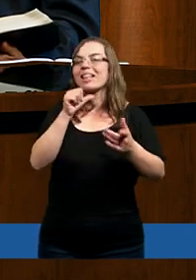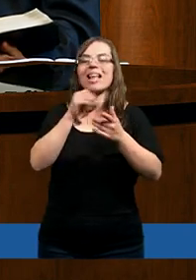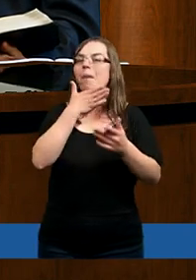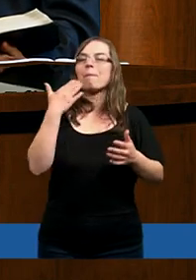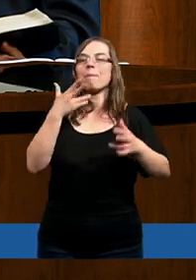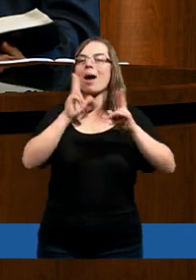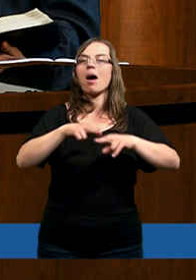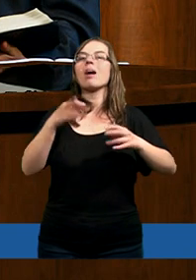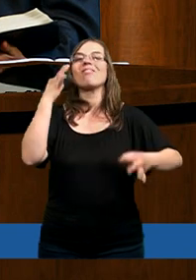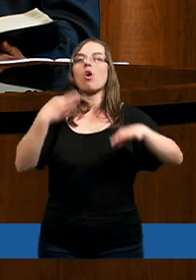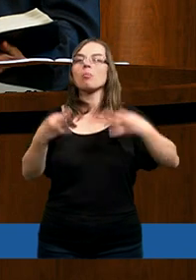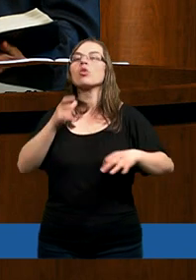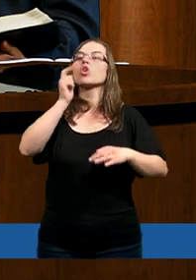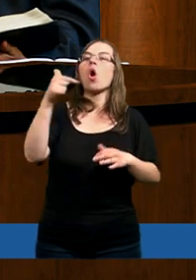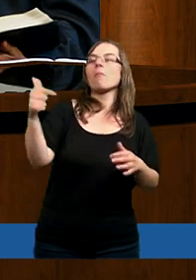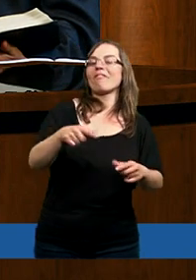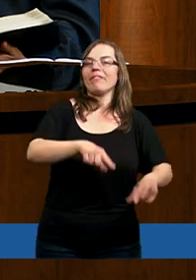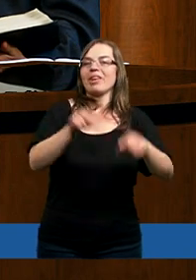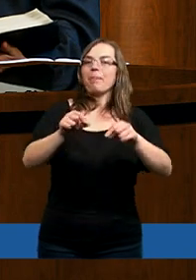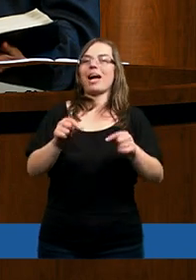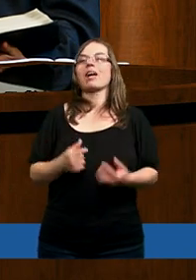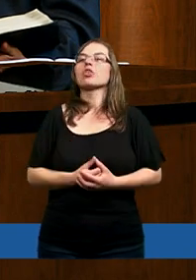co tak naprawdę o tym myśli.